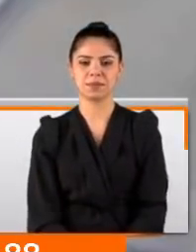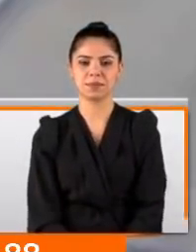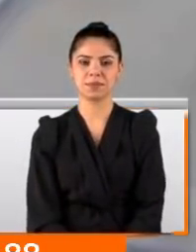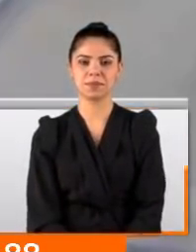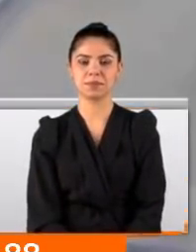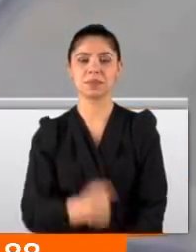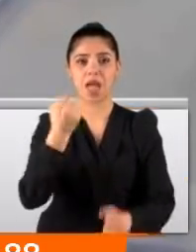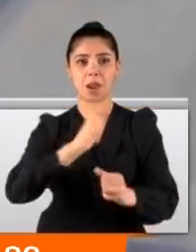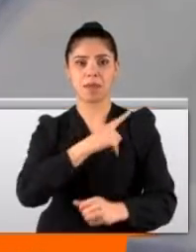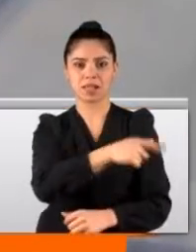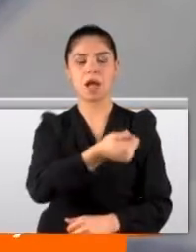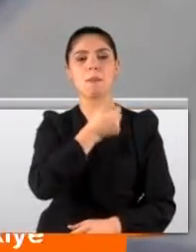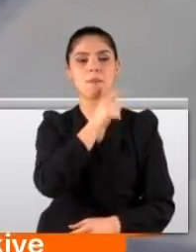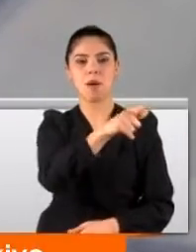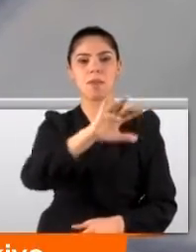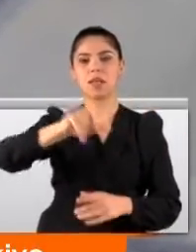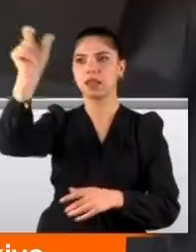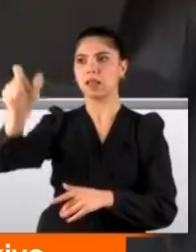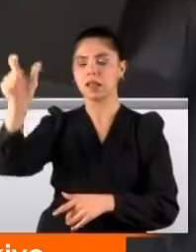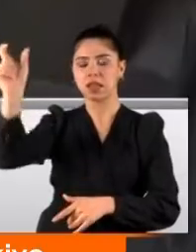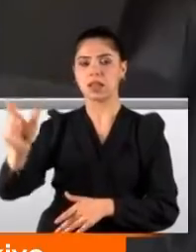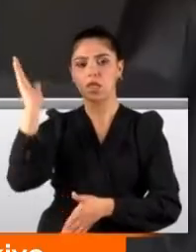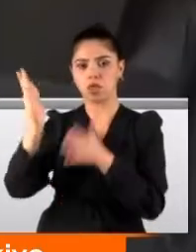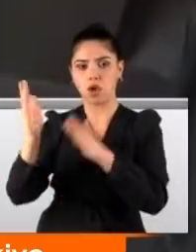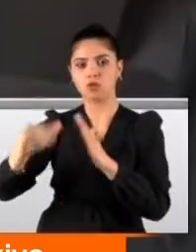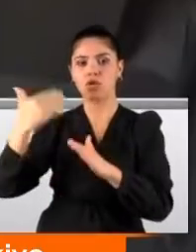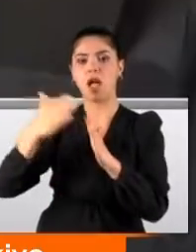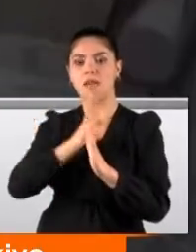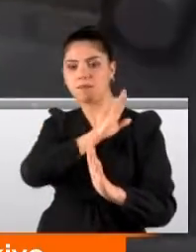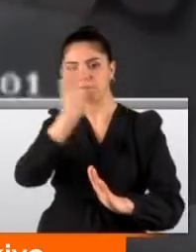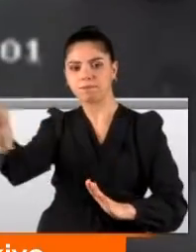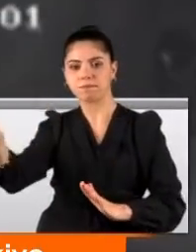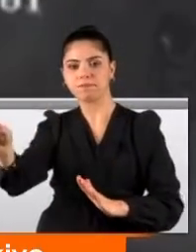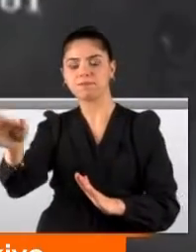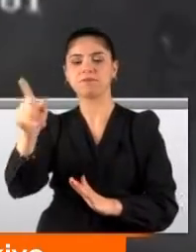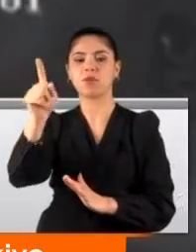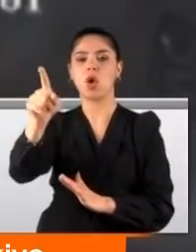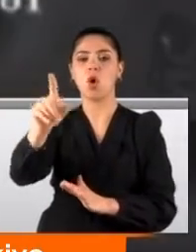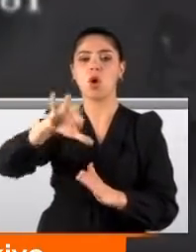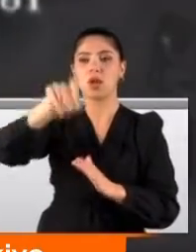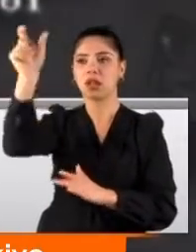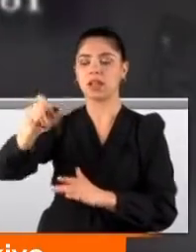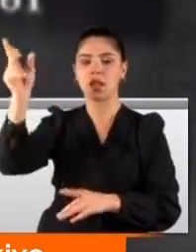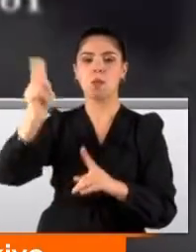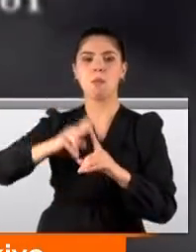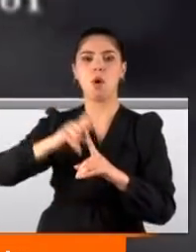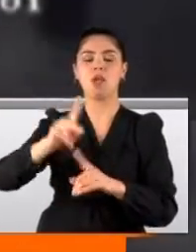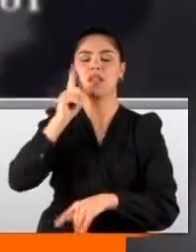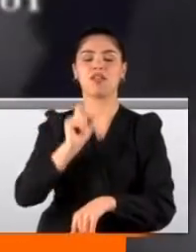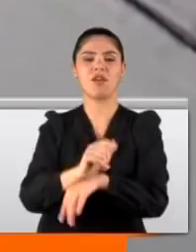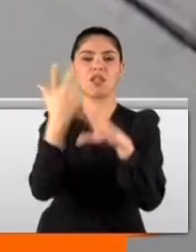Araç sahibi ve babası hırsızları bir süre tartakladıktan sonra eve soktu. Ava giderken avlanan hırsızlar polis tarafından